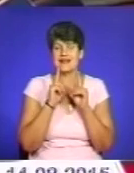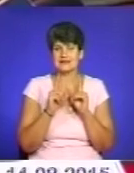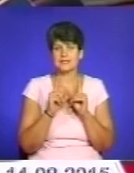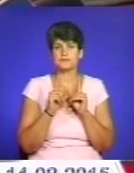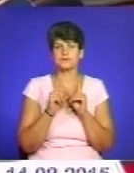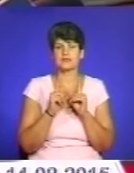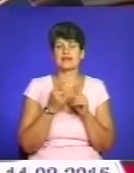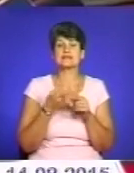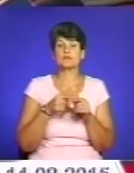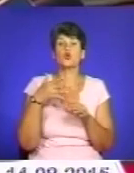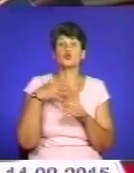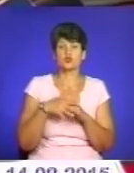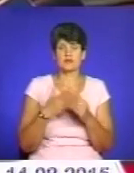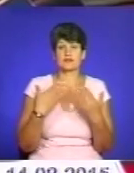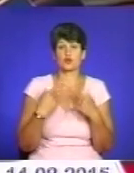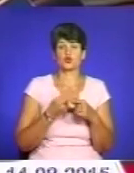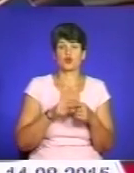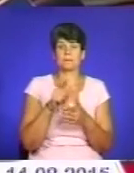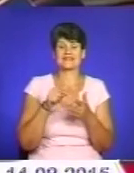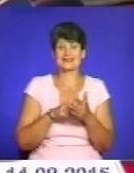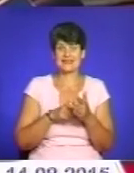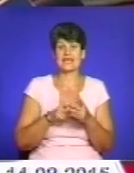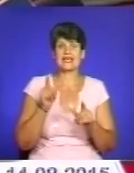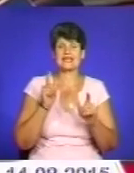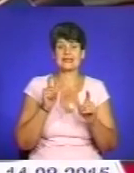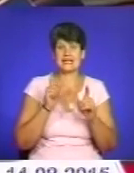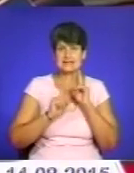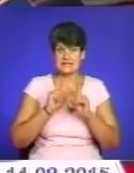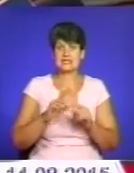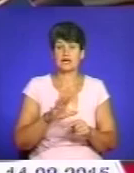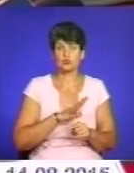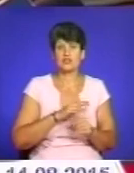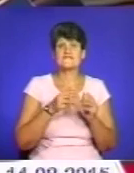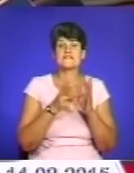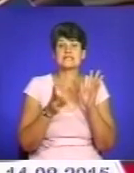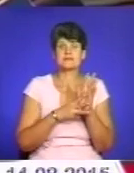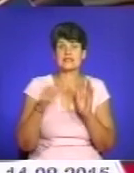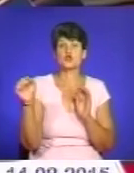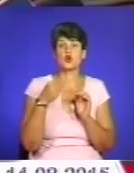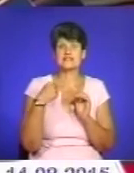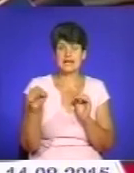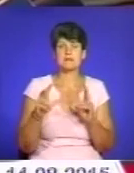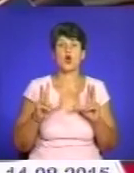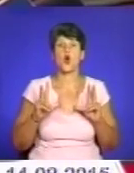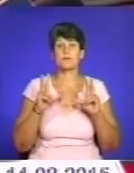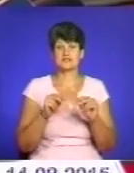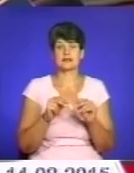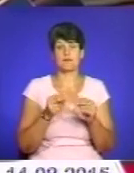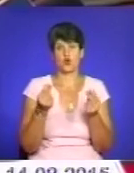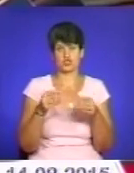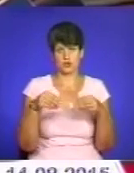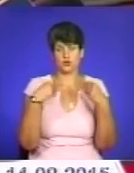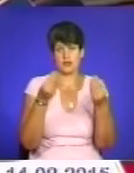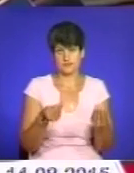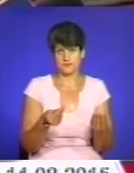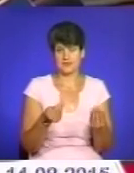розумінням поставилася до того питання і на сесії чергові, яка відбудеться 18 серпня, обіцяє нам гроші ці додати. Це